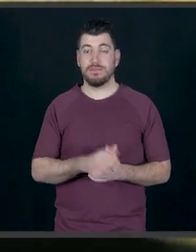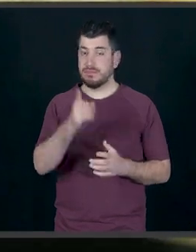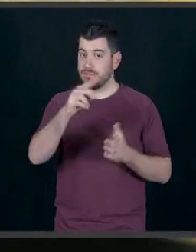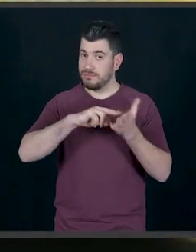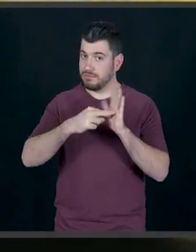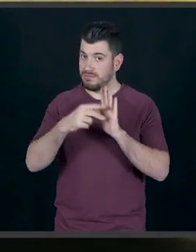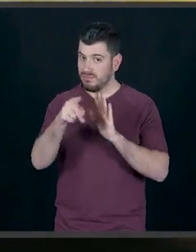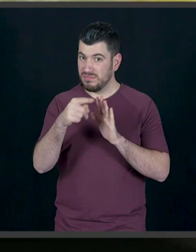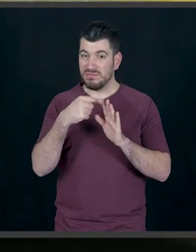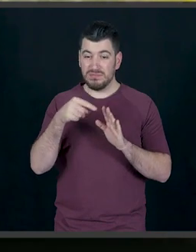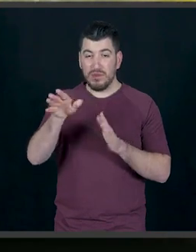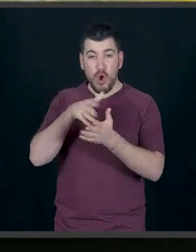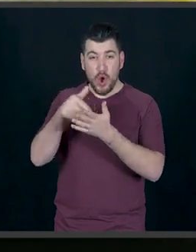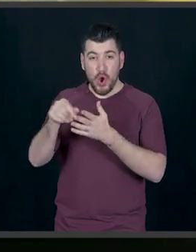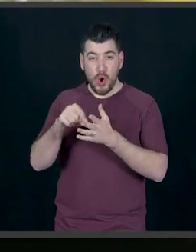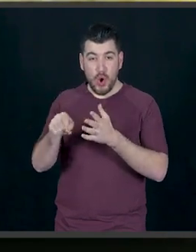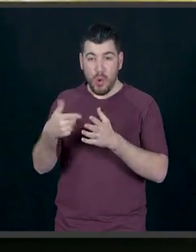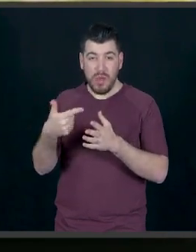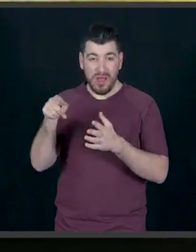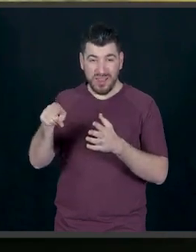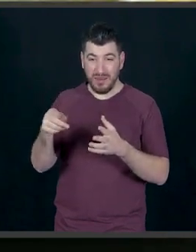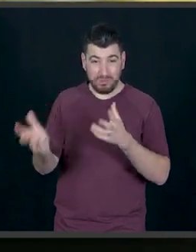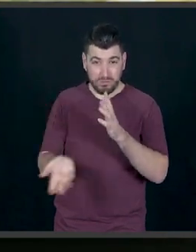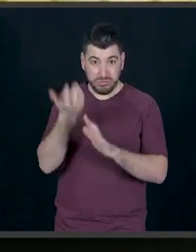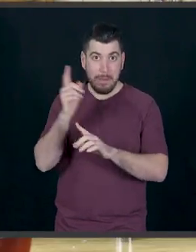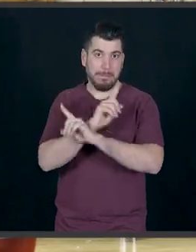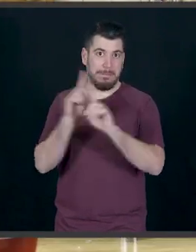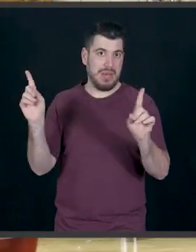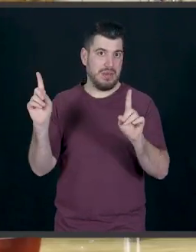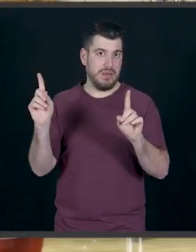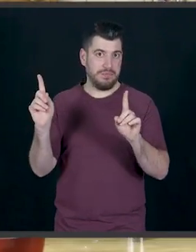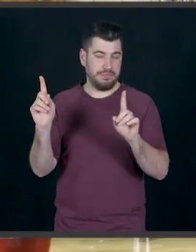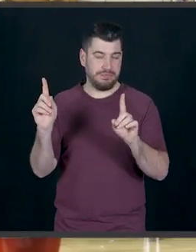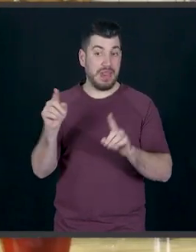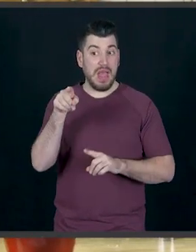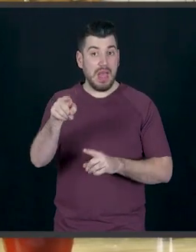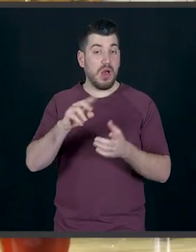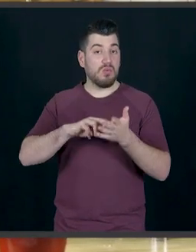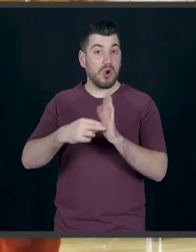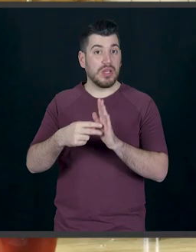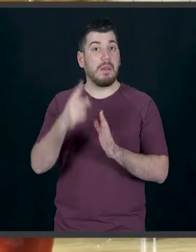Προσοχή να μην πάρουν χρώμα και καούνε. Θα προσέχουμε, θα γυρίσουμε μία φορά.